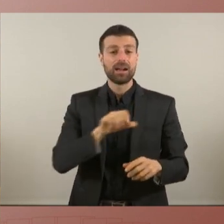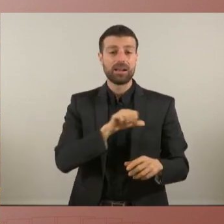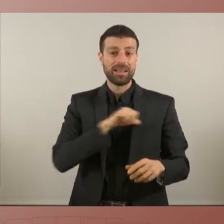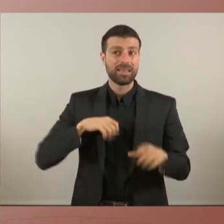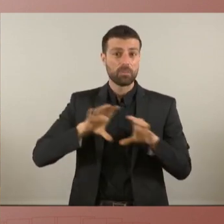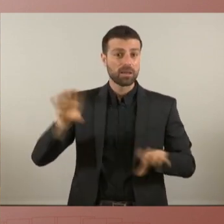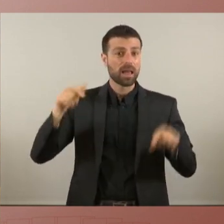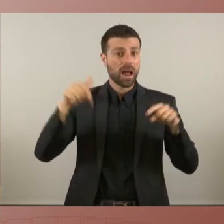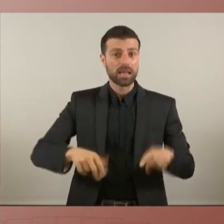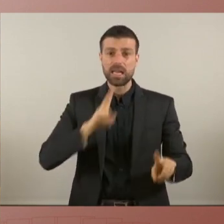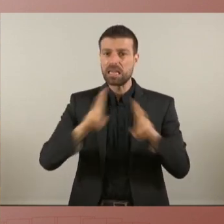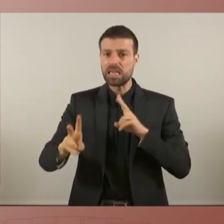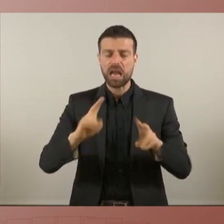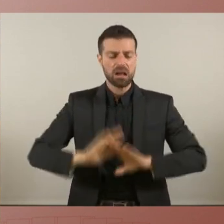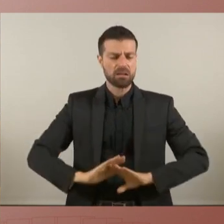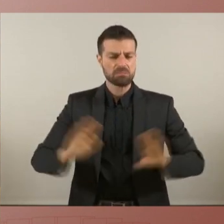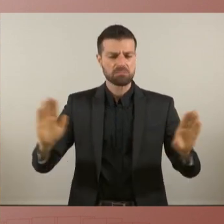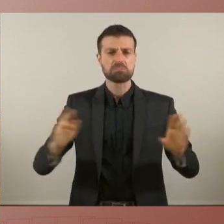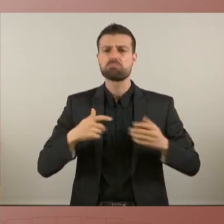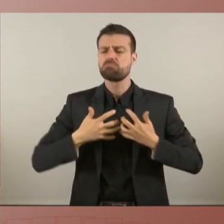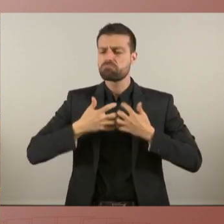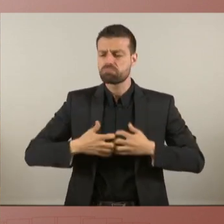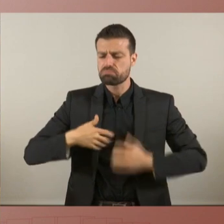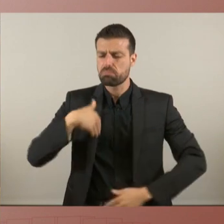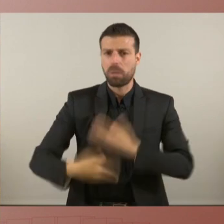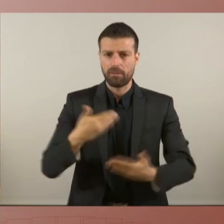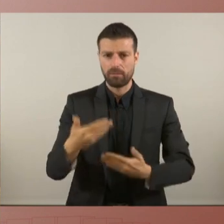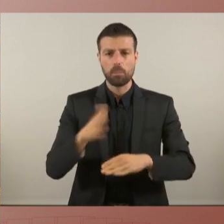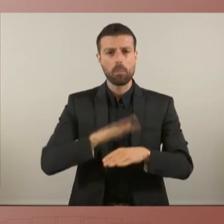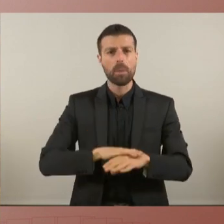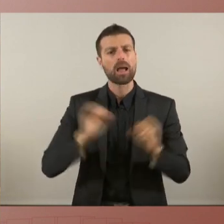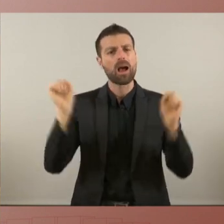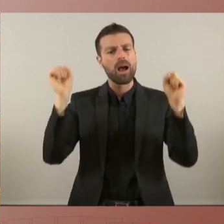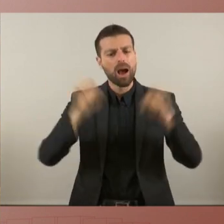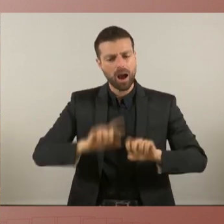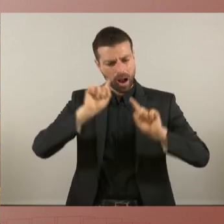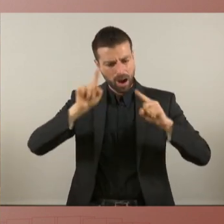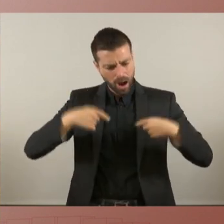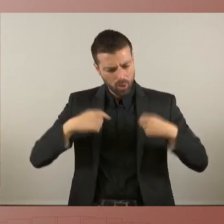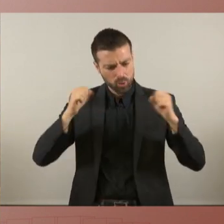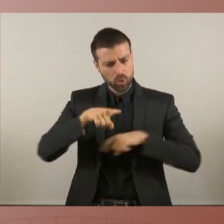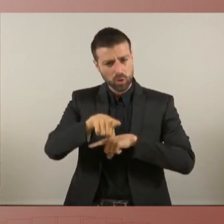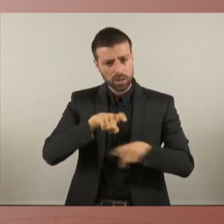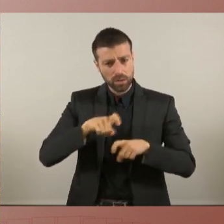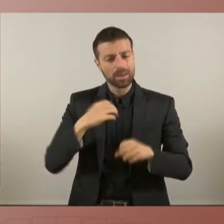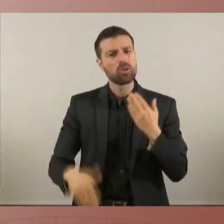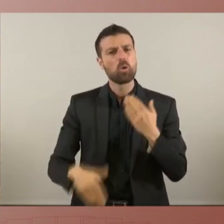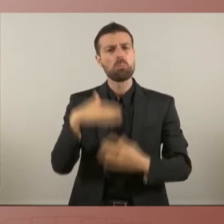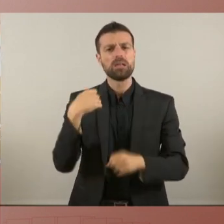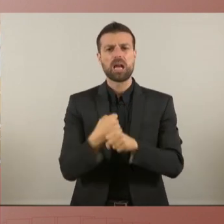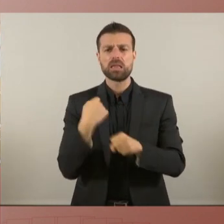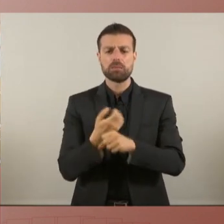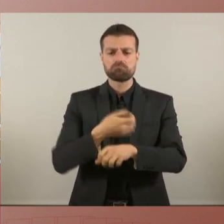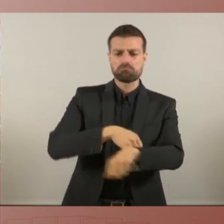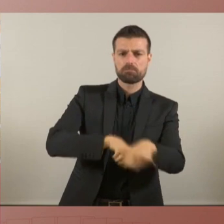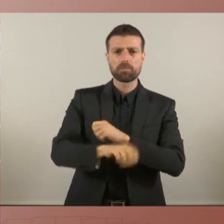diàleg aquí que fem efectiv aquest acord per l'autodeterminació que comencem a treballar per avançar realment no només